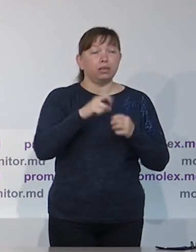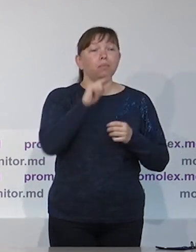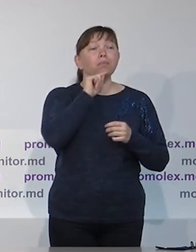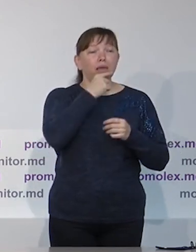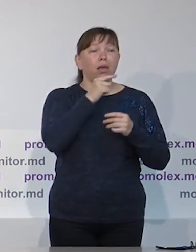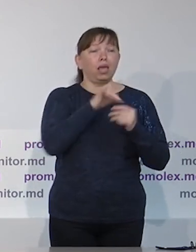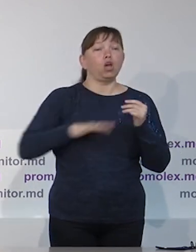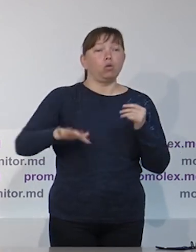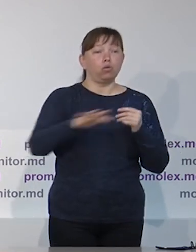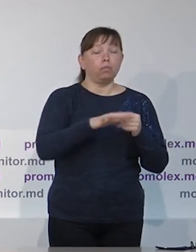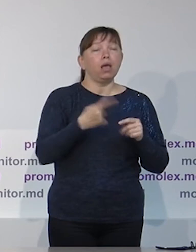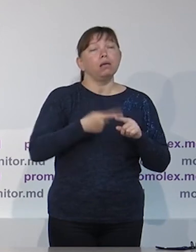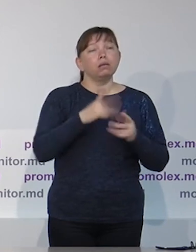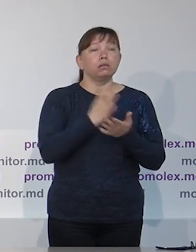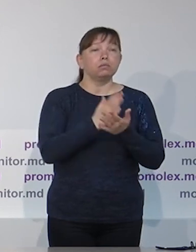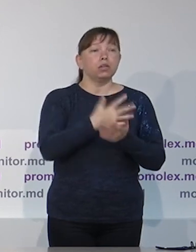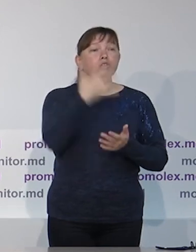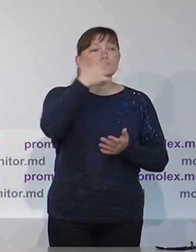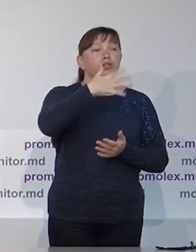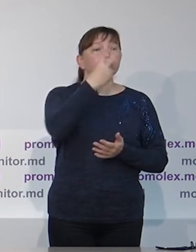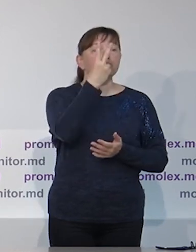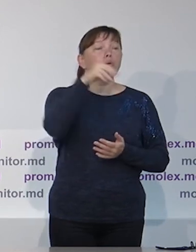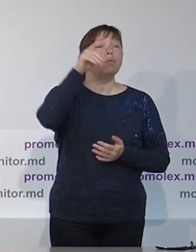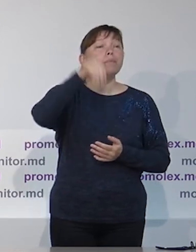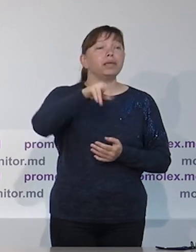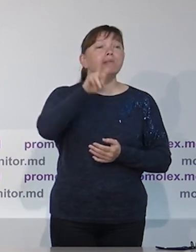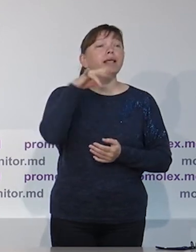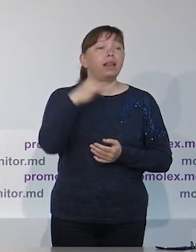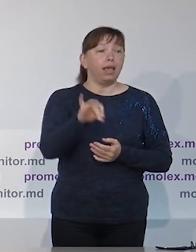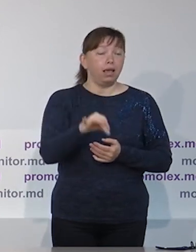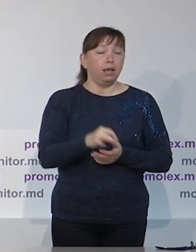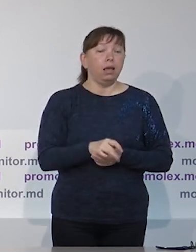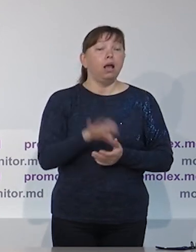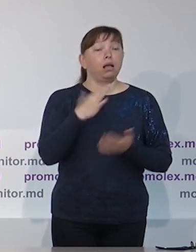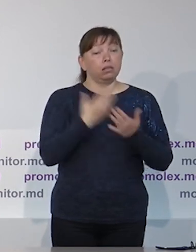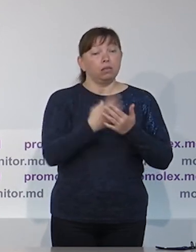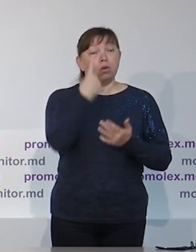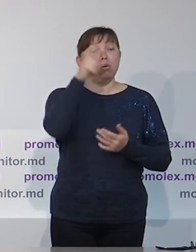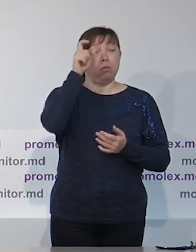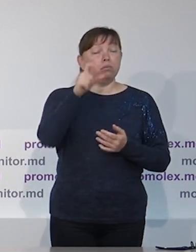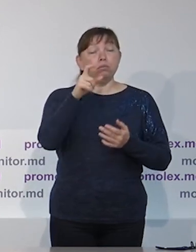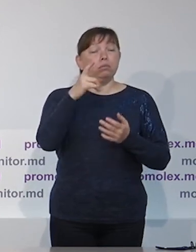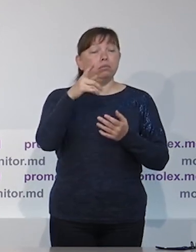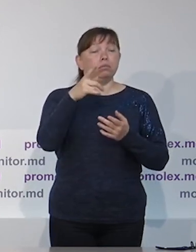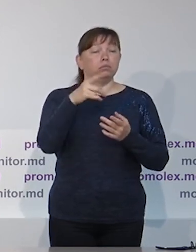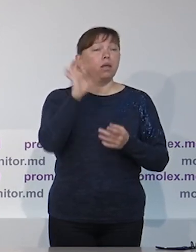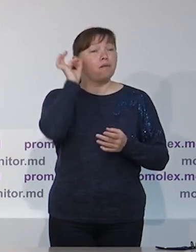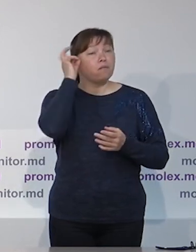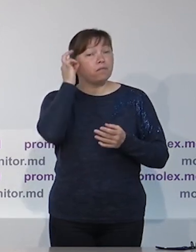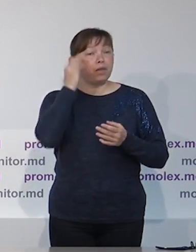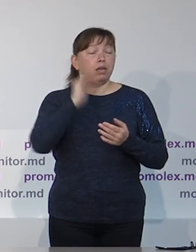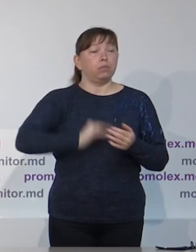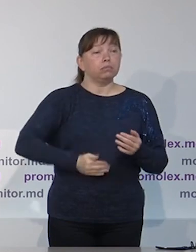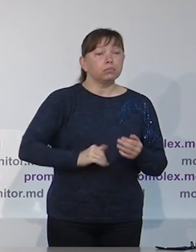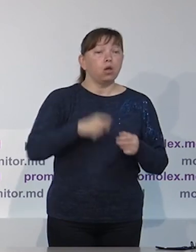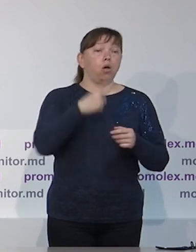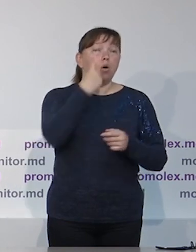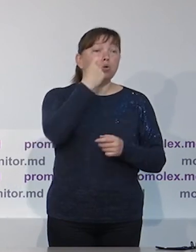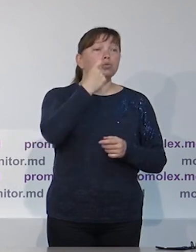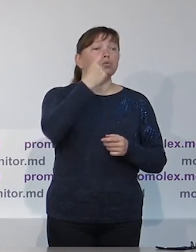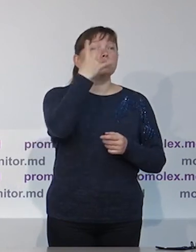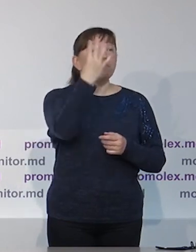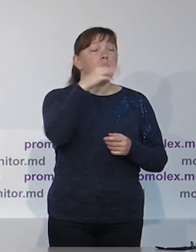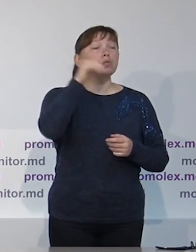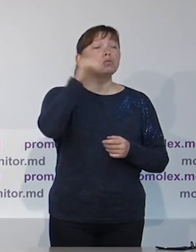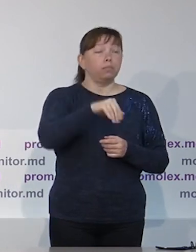получается у нас такая ситуация. Теперь физическое лицо может пожертвовать избирательному конкуренту или инициативной группе до 6